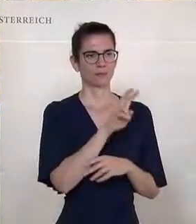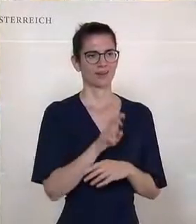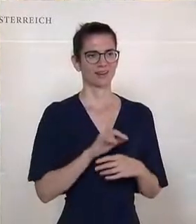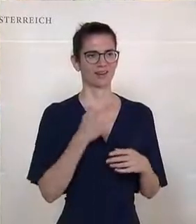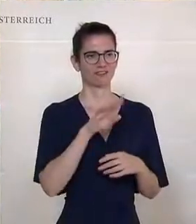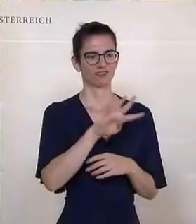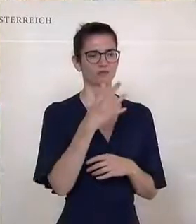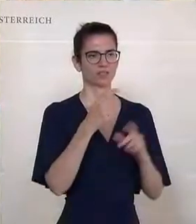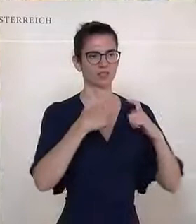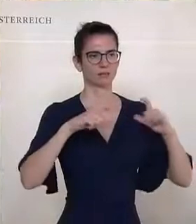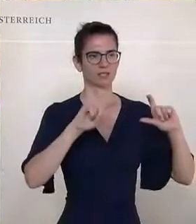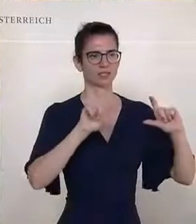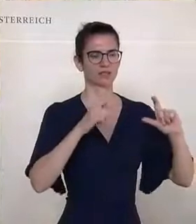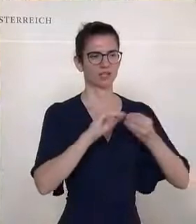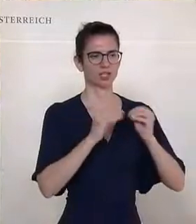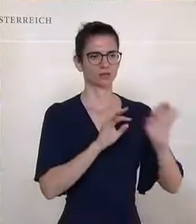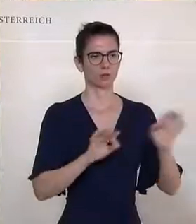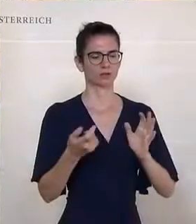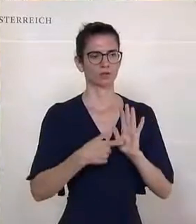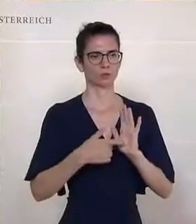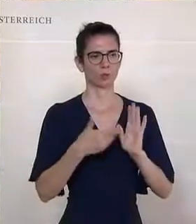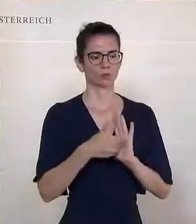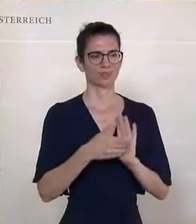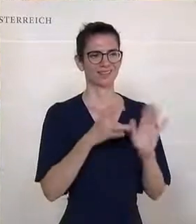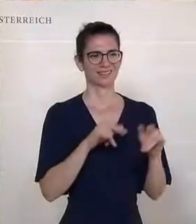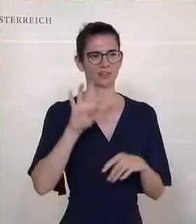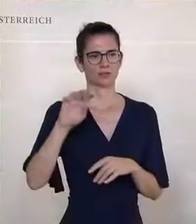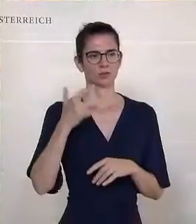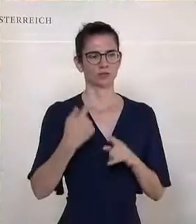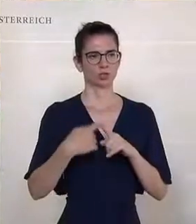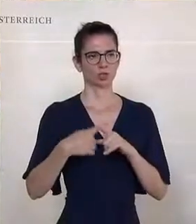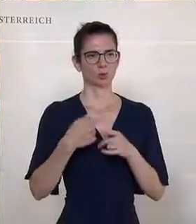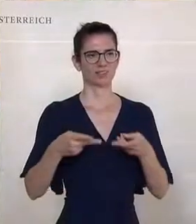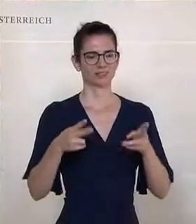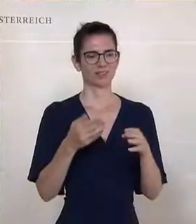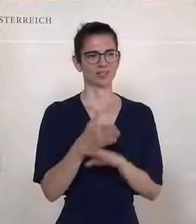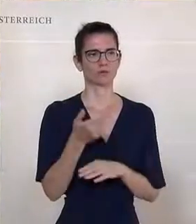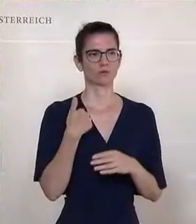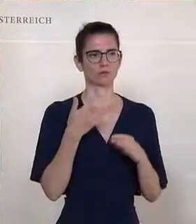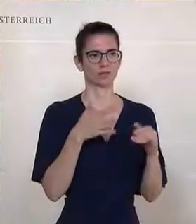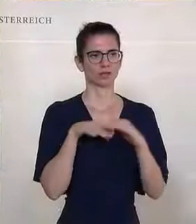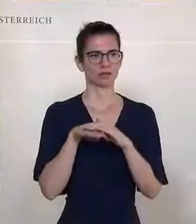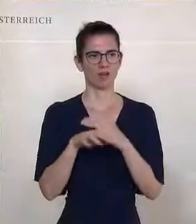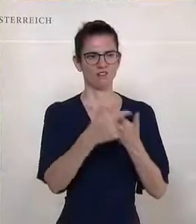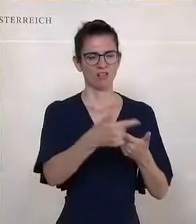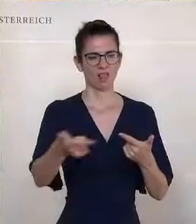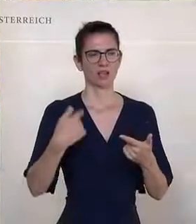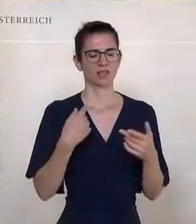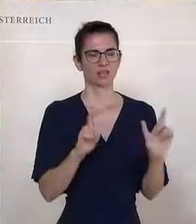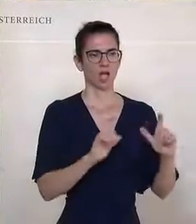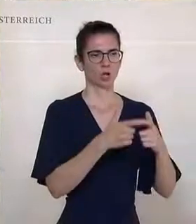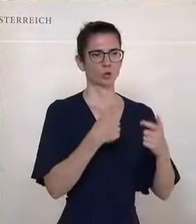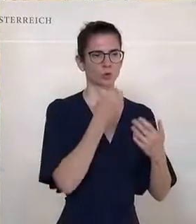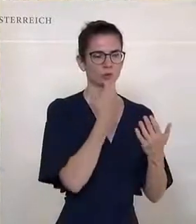Arbeitsminister, nein, kann es von hier nicht erkennen. Finanzminister Blümel hat